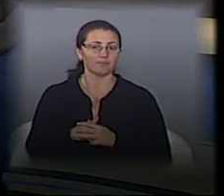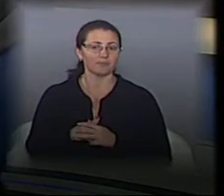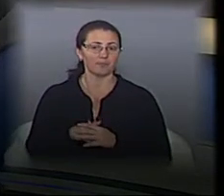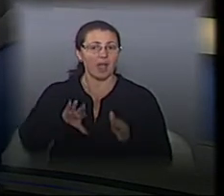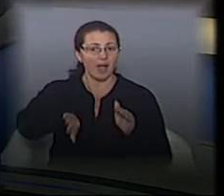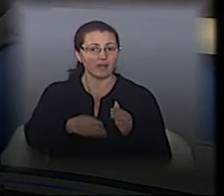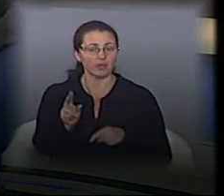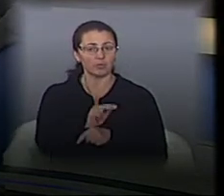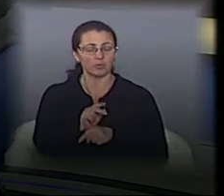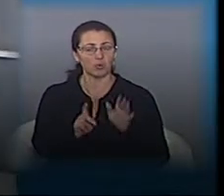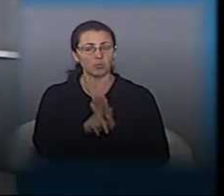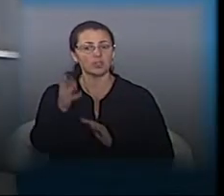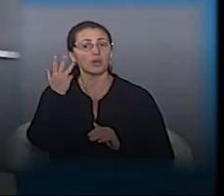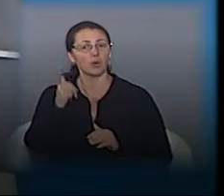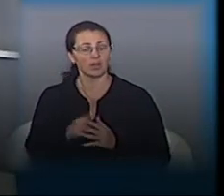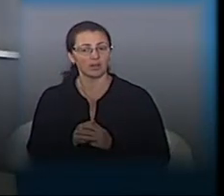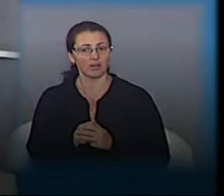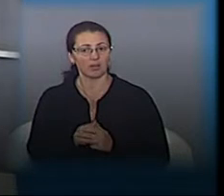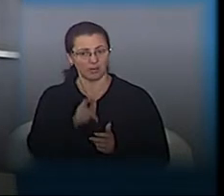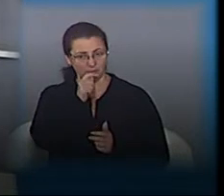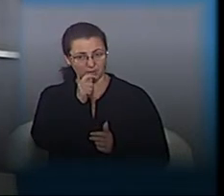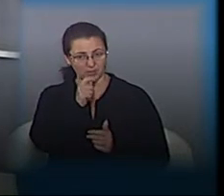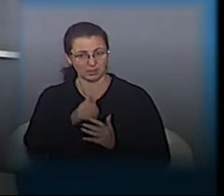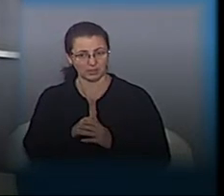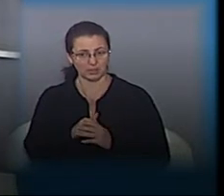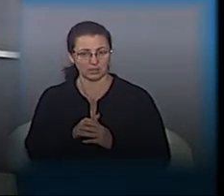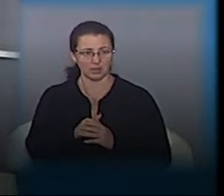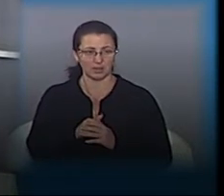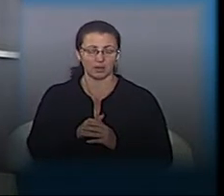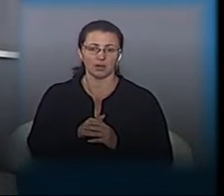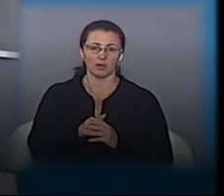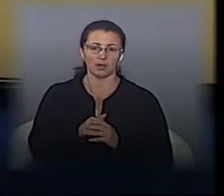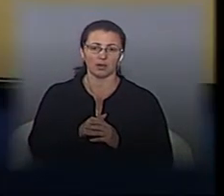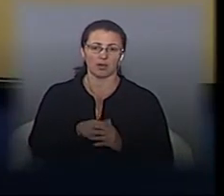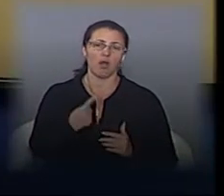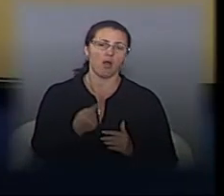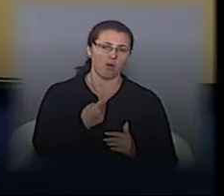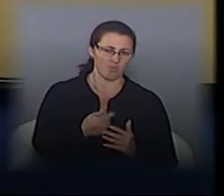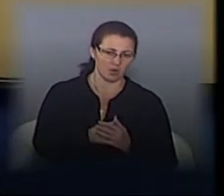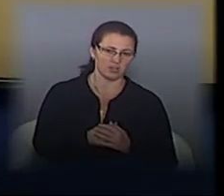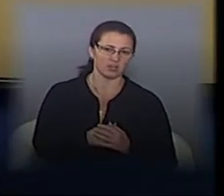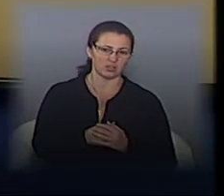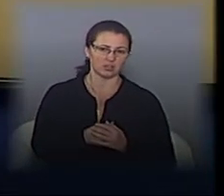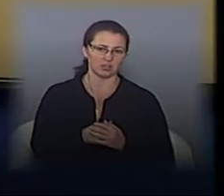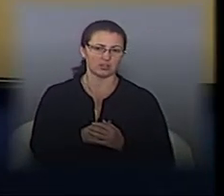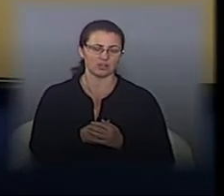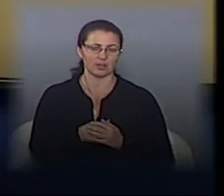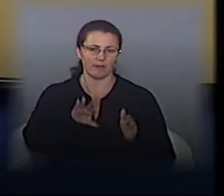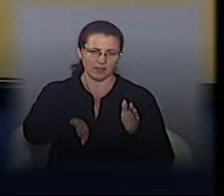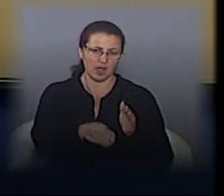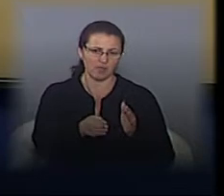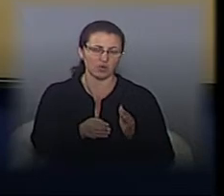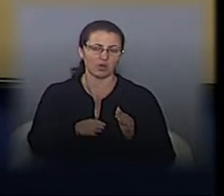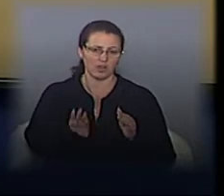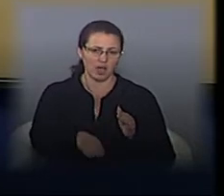коли? Коли у квітні, наскільки мені відомо, так? Поточний ремонт. Ямковий ремонт триває вже. Ви щодня можете бачити, що ліквідація аварійної